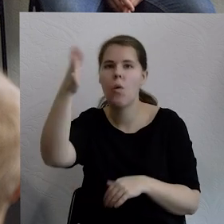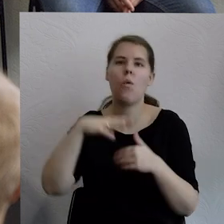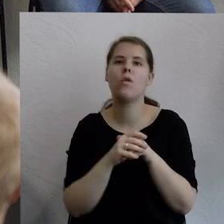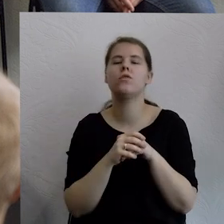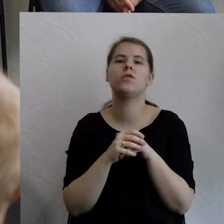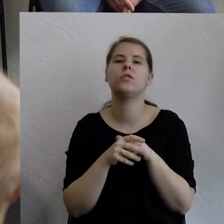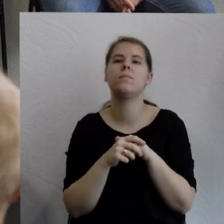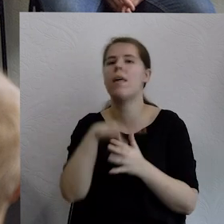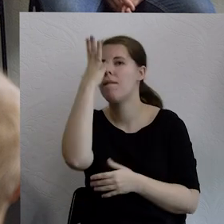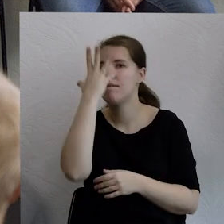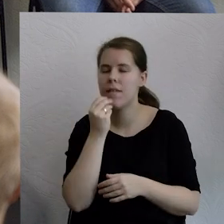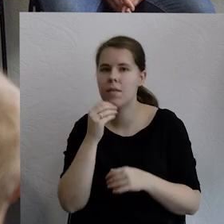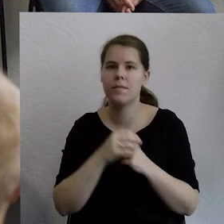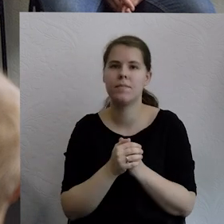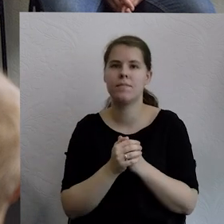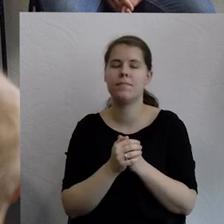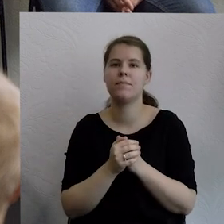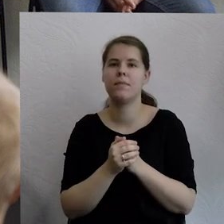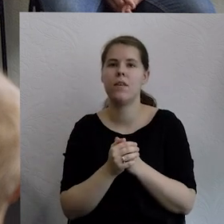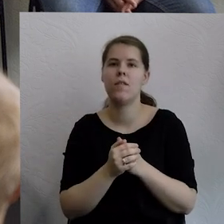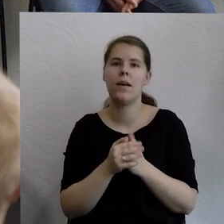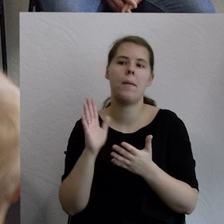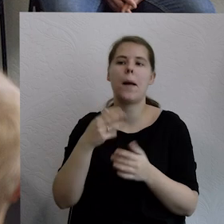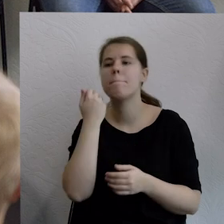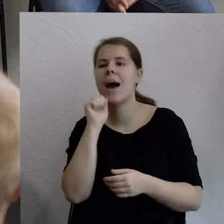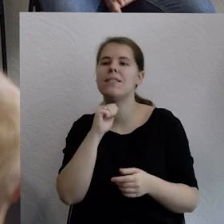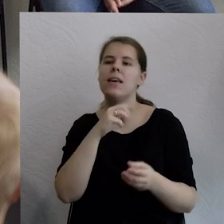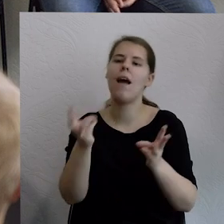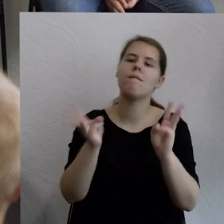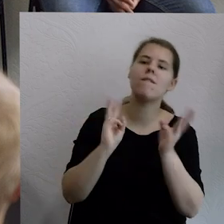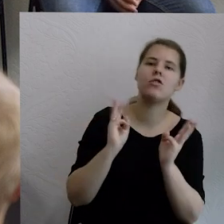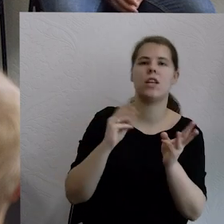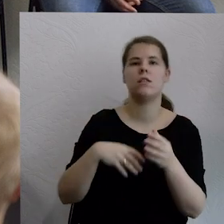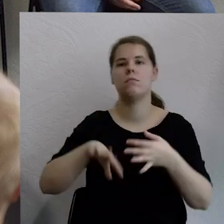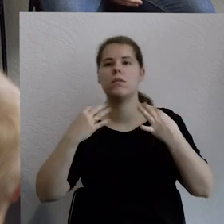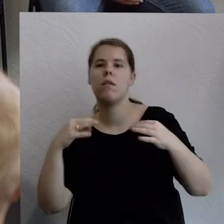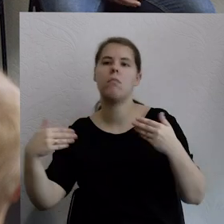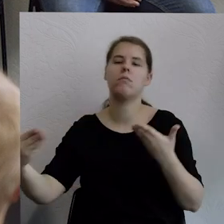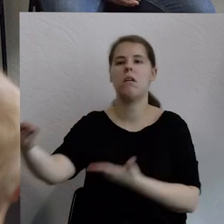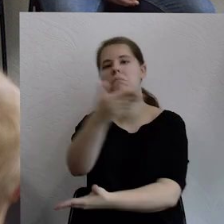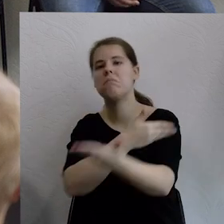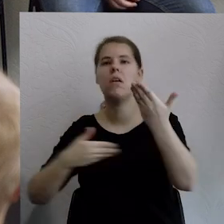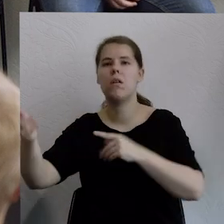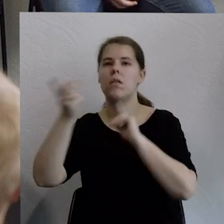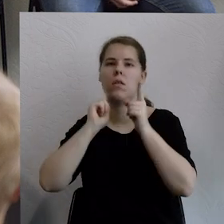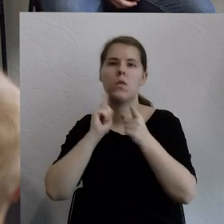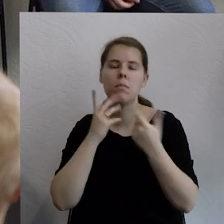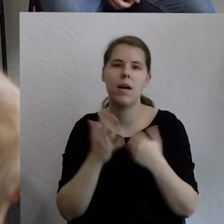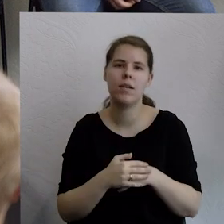na przykład takim podstolikowym, warsztatowym. I żebyśmy sobie rozmawiali o tym trochę bardziej, a nie w formie